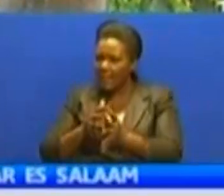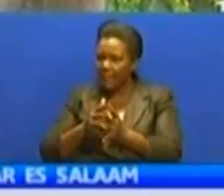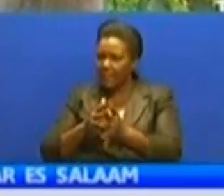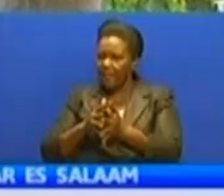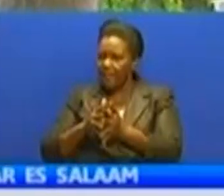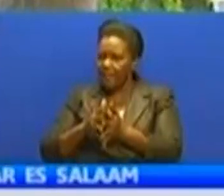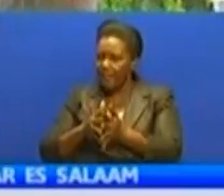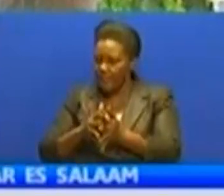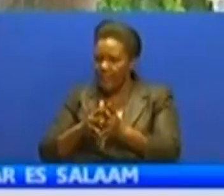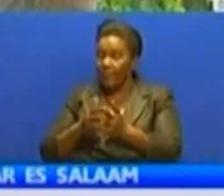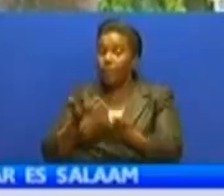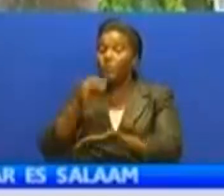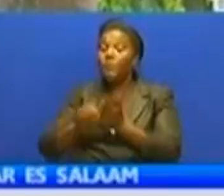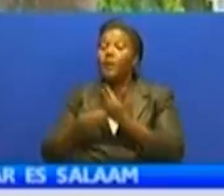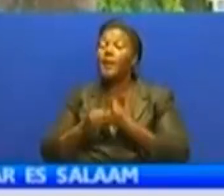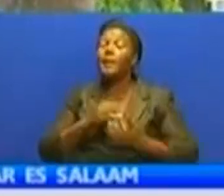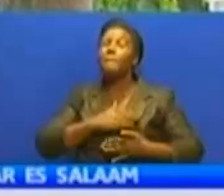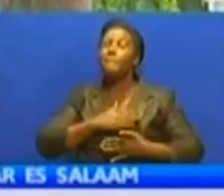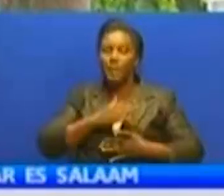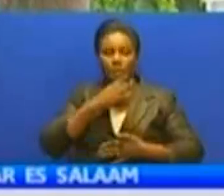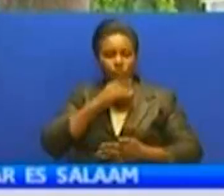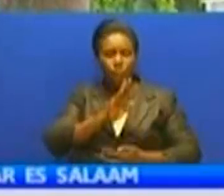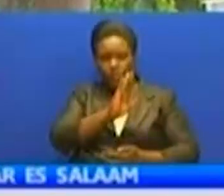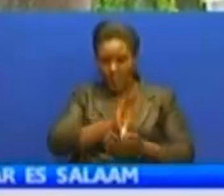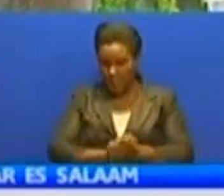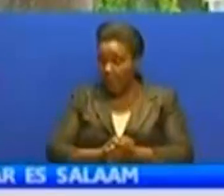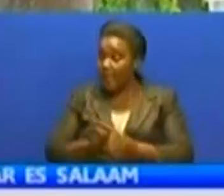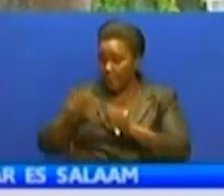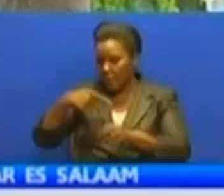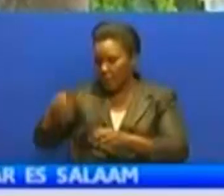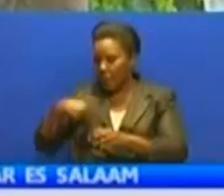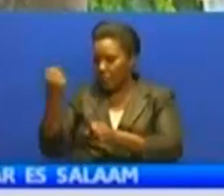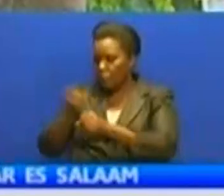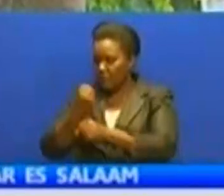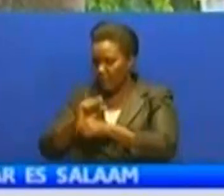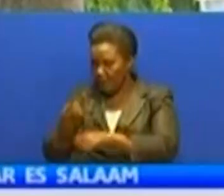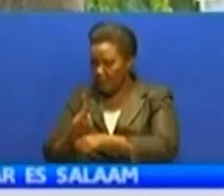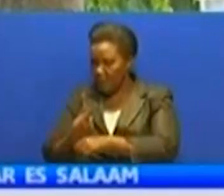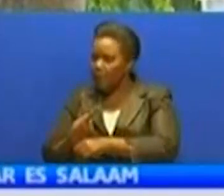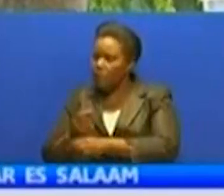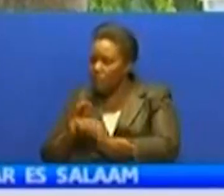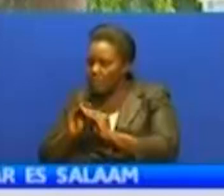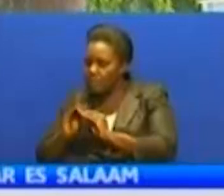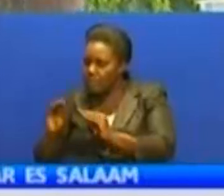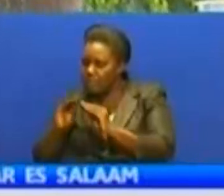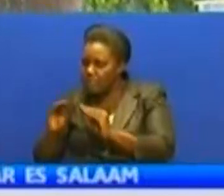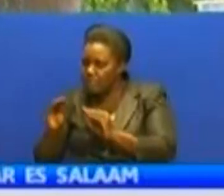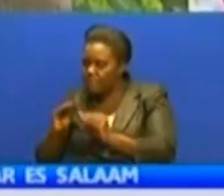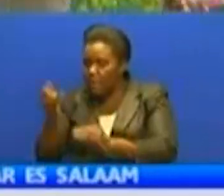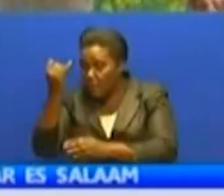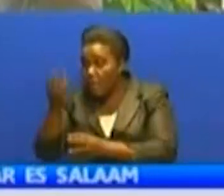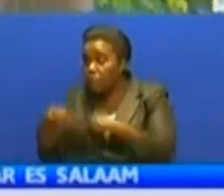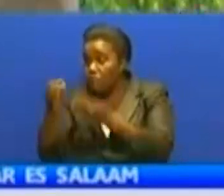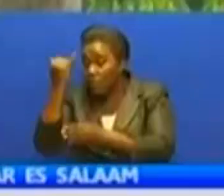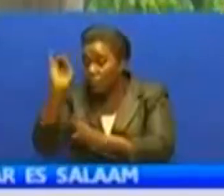unyingine anakuwa na sita sita lakini kwa sababu kitu kinachufuate ni kuendelea kupea ushauri na kwa sababu